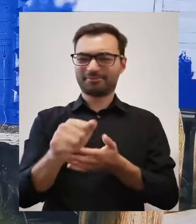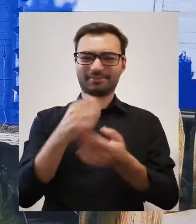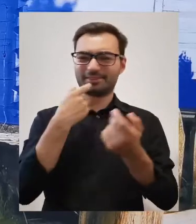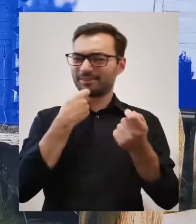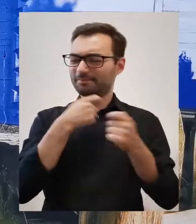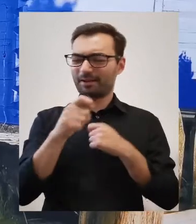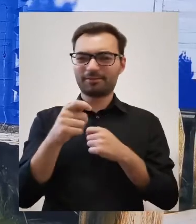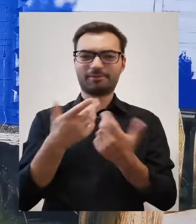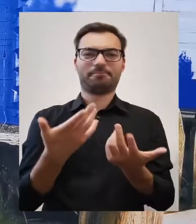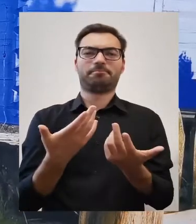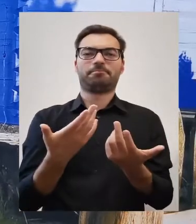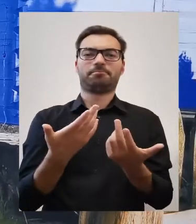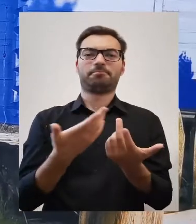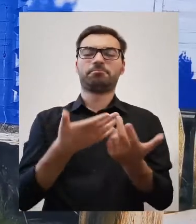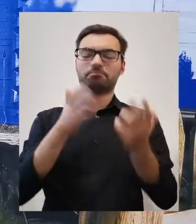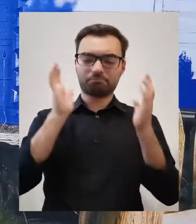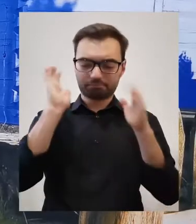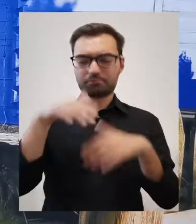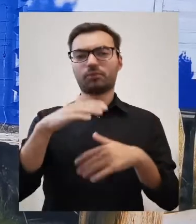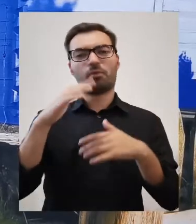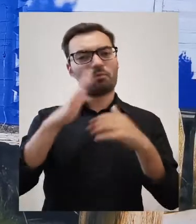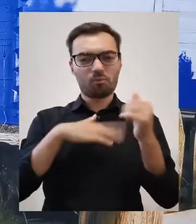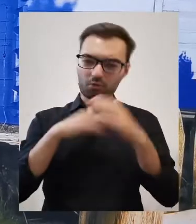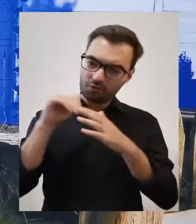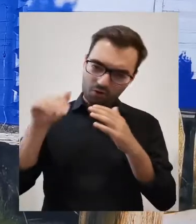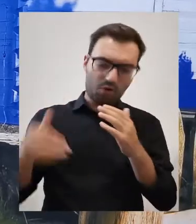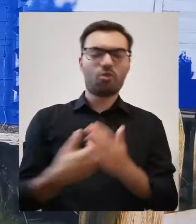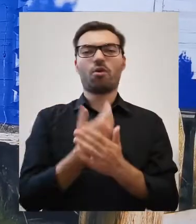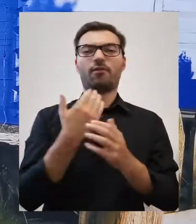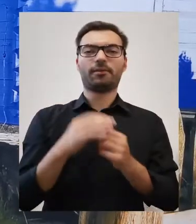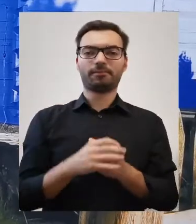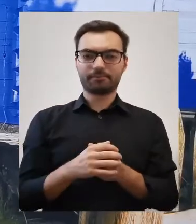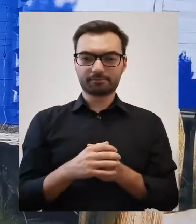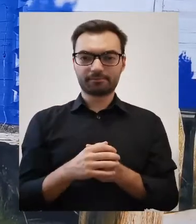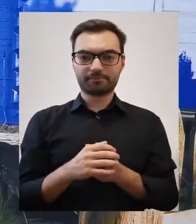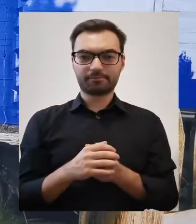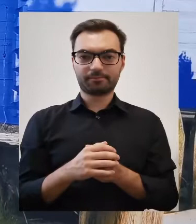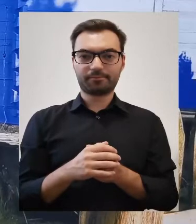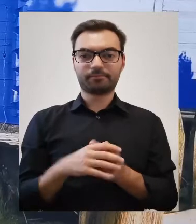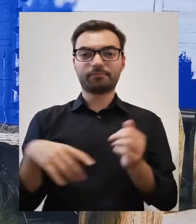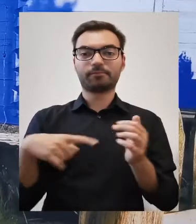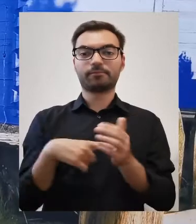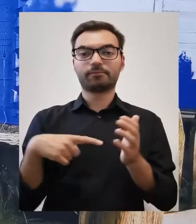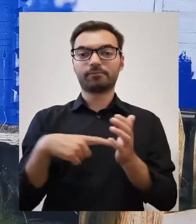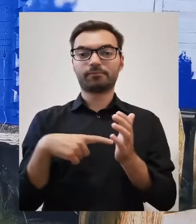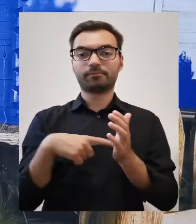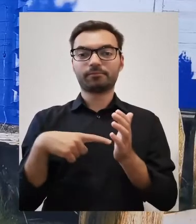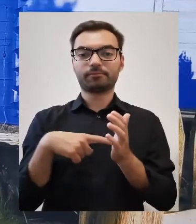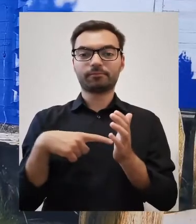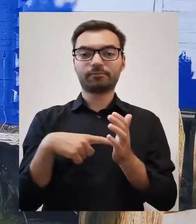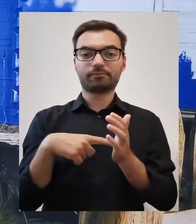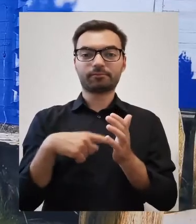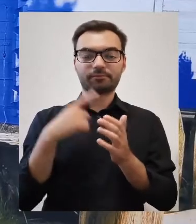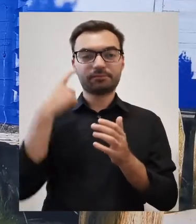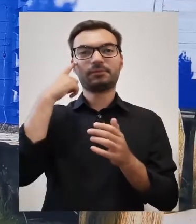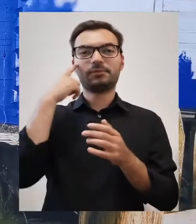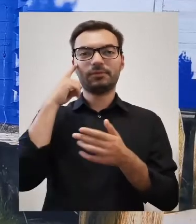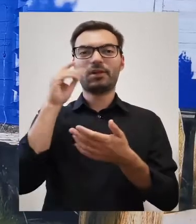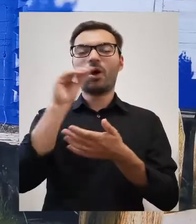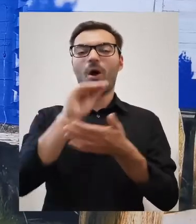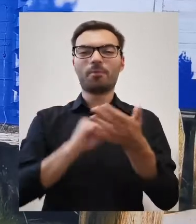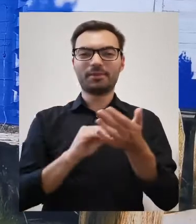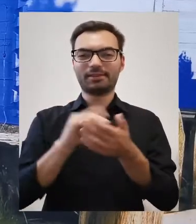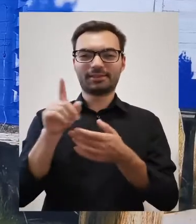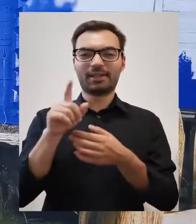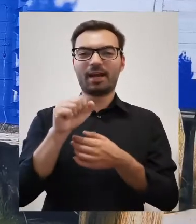doszczętnie zniszczona, to właściwie można ją wybudować zupełnie od nowa. I tutaj sięgnął właśnie